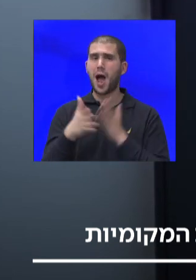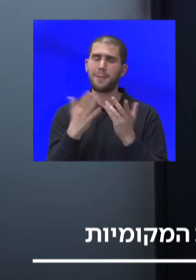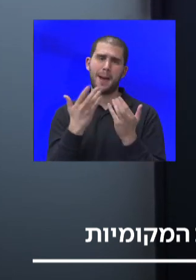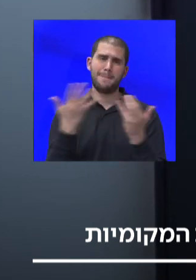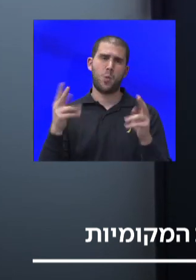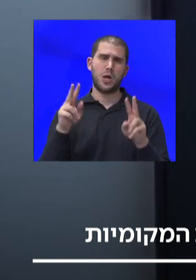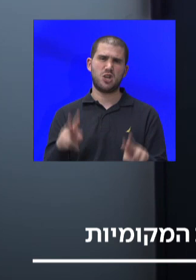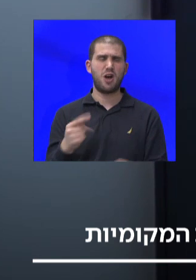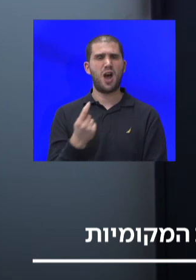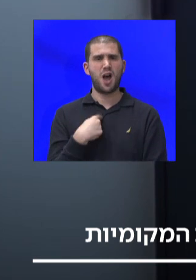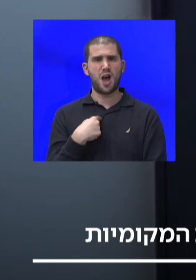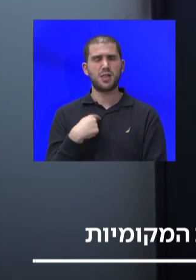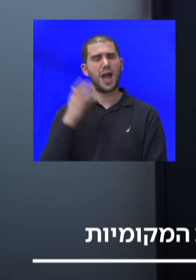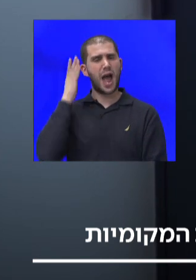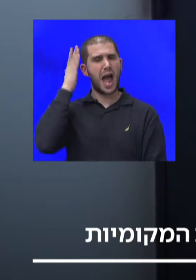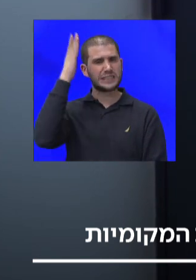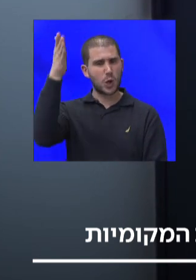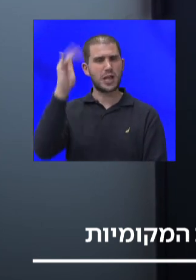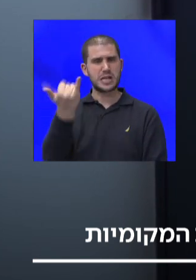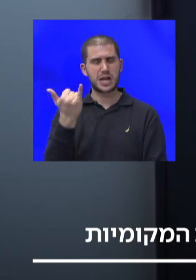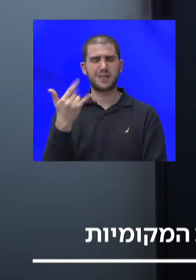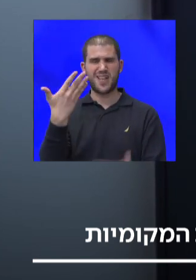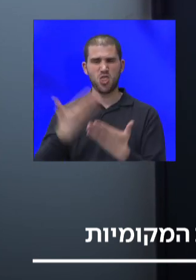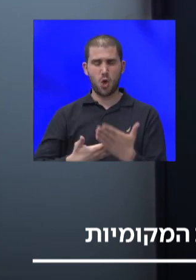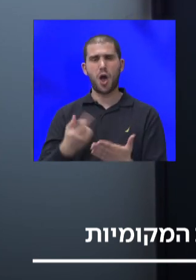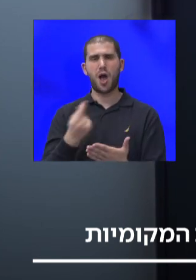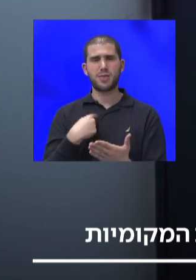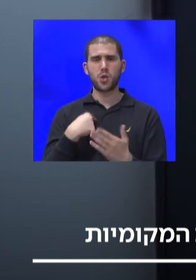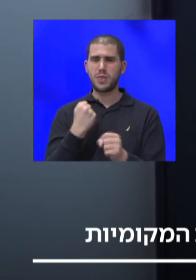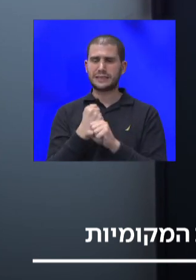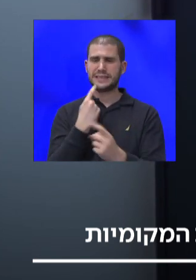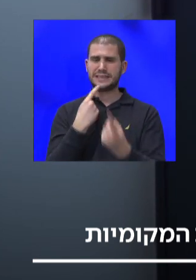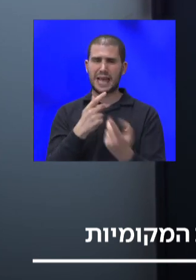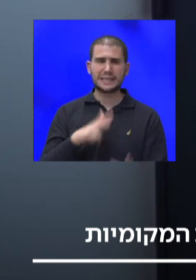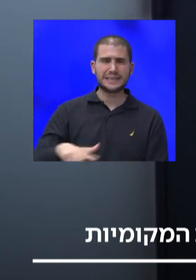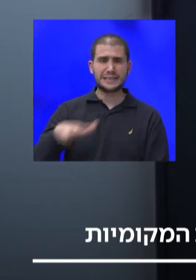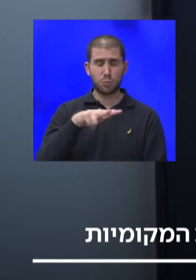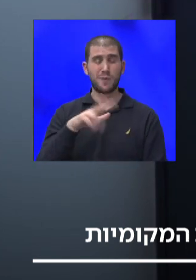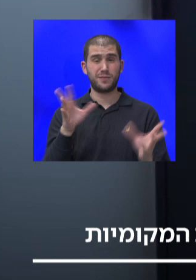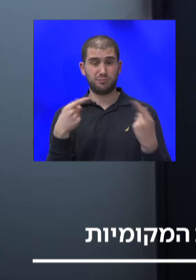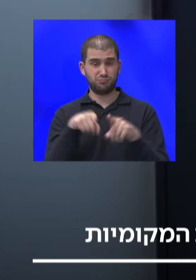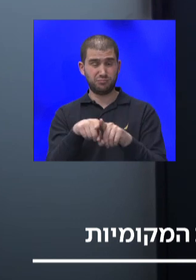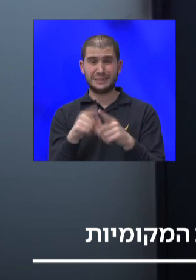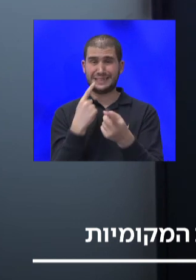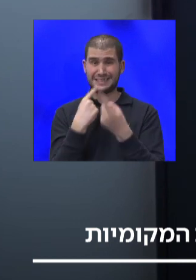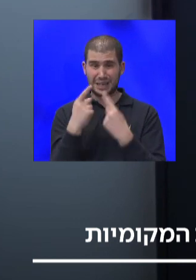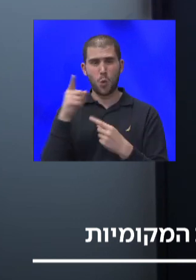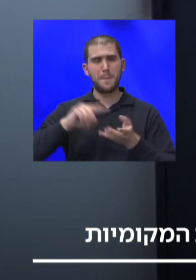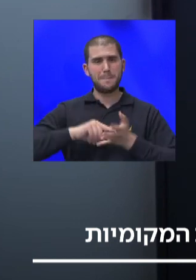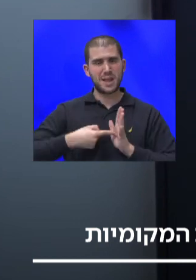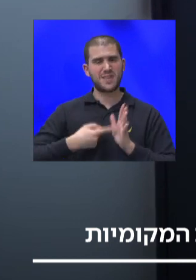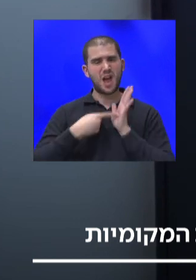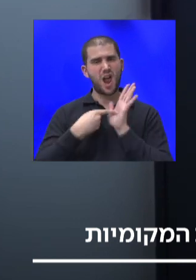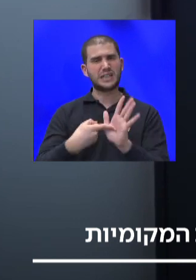החזון, ואני לוקח את הדוח הזה, אנחנו נעורר שיח ציבורי, ולצד השיח הציבורי הוא מתכוון להציג את זה לראש הממשלה,